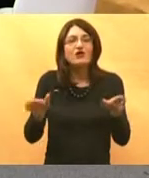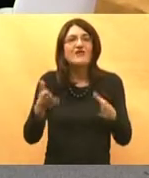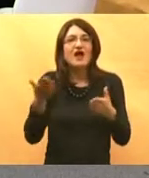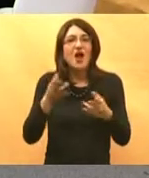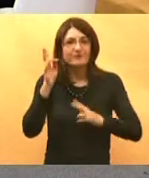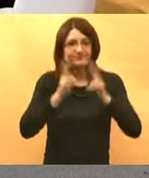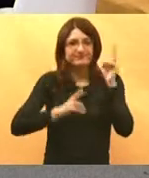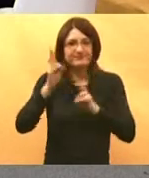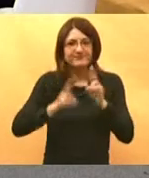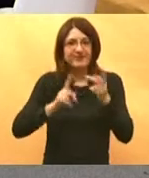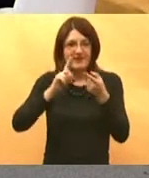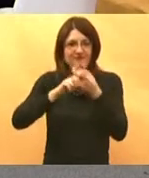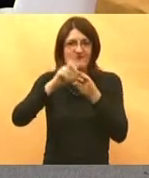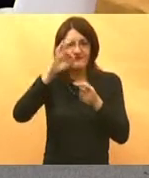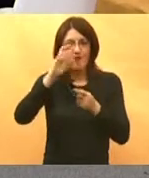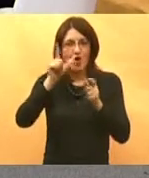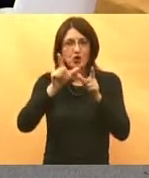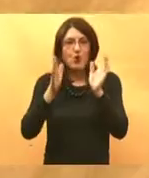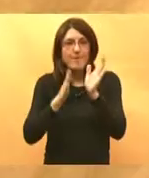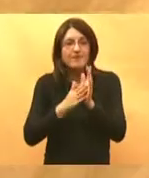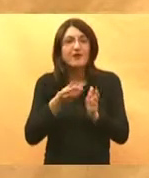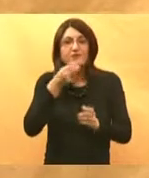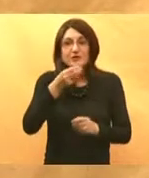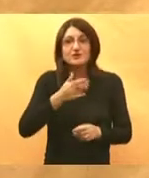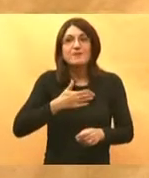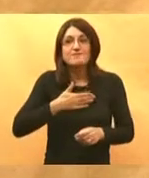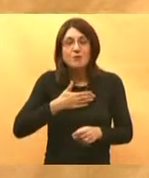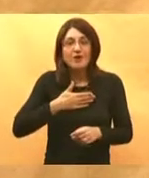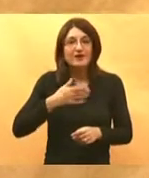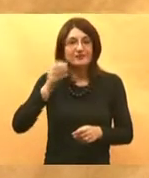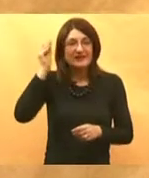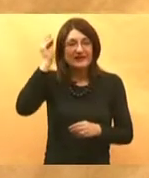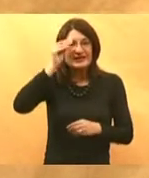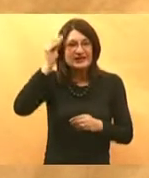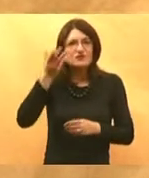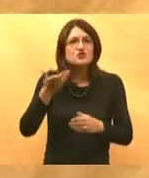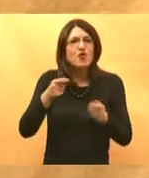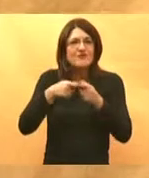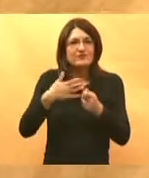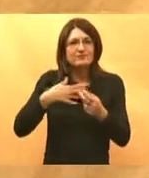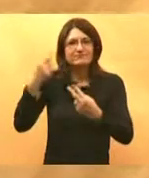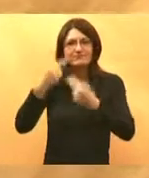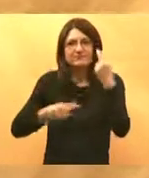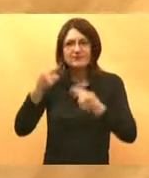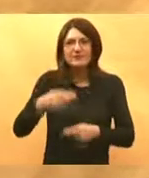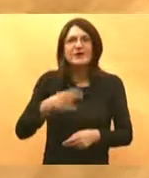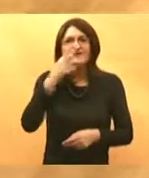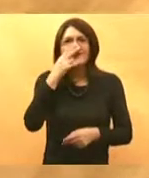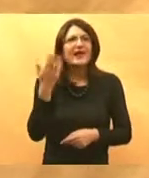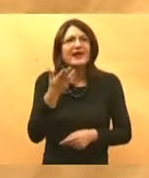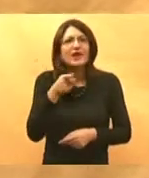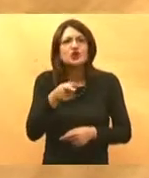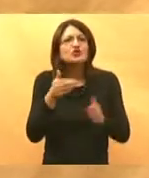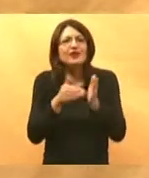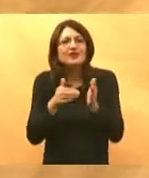gdje bi na temelju iskustava koje pacijenti ima u svom lječenju u stvari vidjeli gdje su te uštede gdje ih je